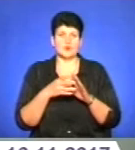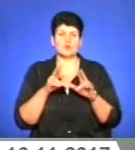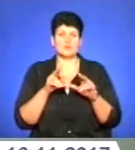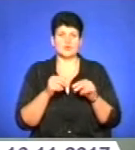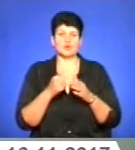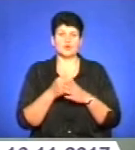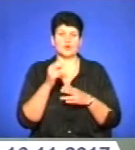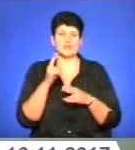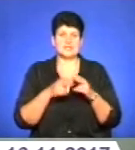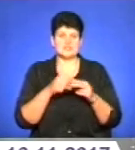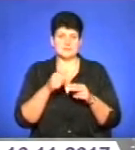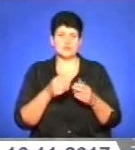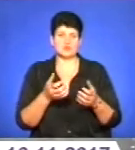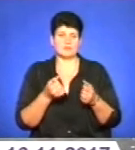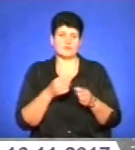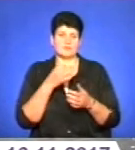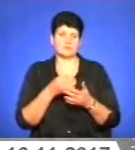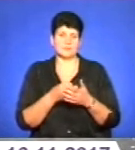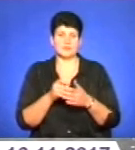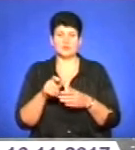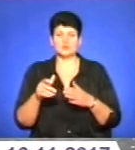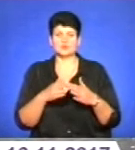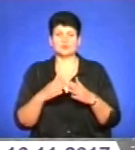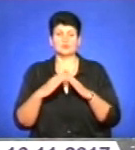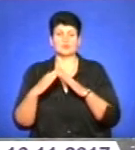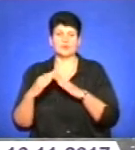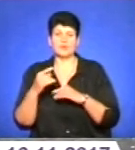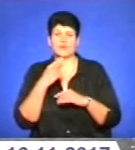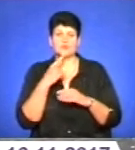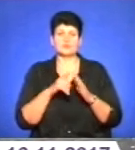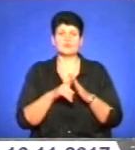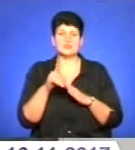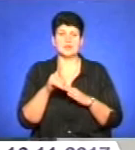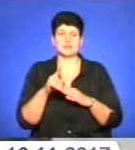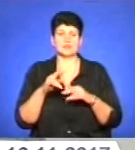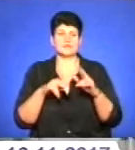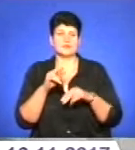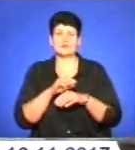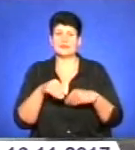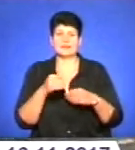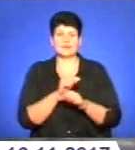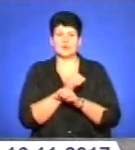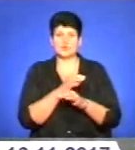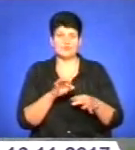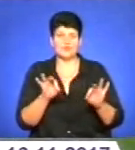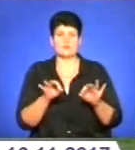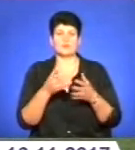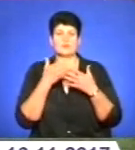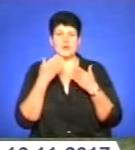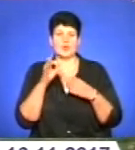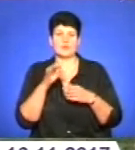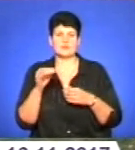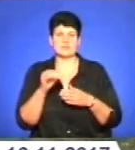місяця, що ми отримаємо всі відповіді. Мешканці сусідніх будинків кажуть, розпочати будівництво не дадуть. Поки немає офіційних документів,